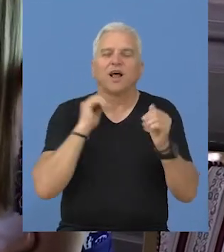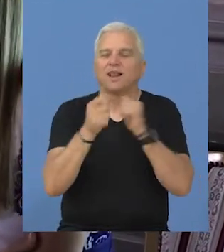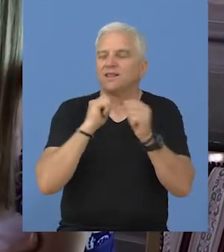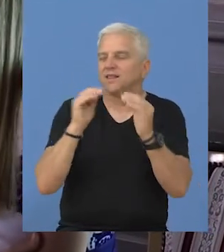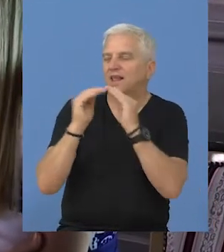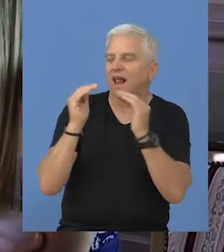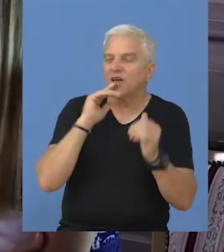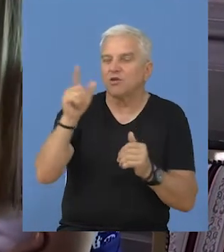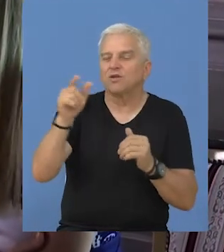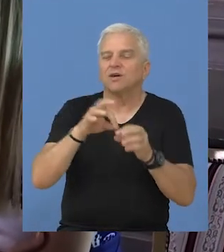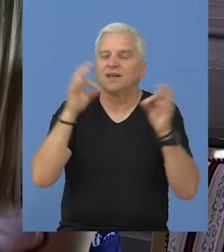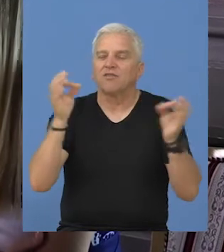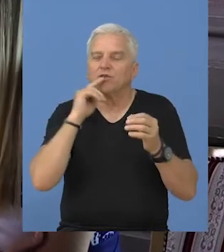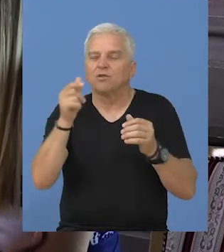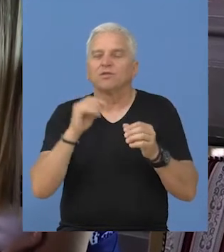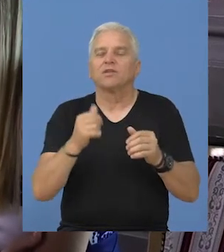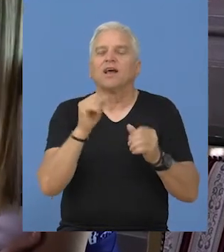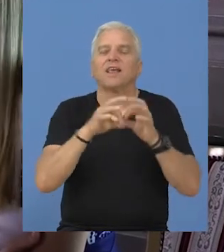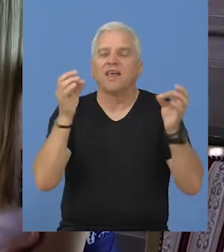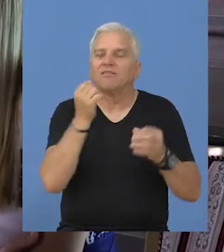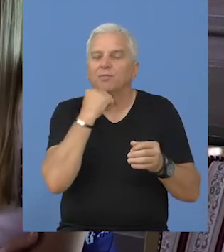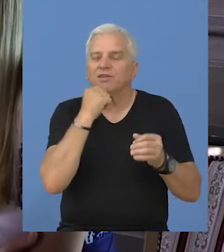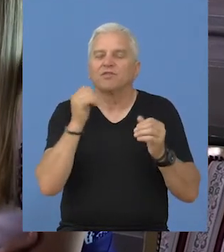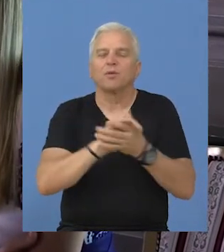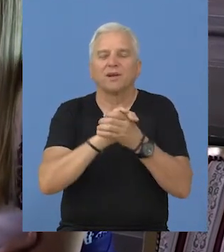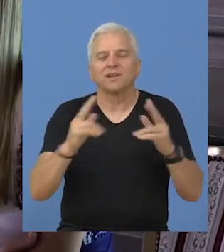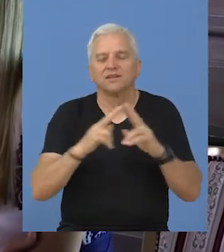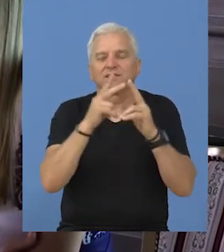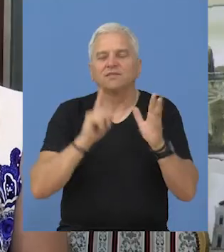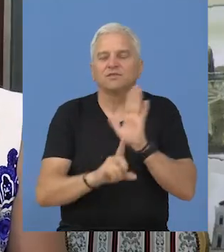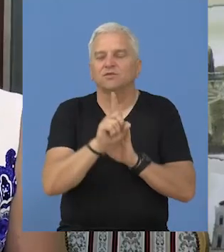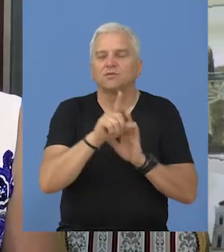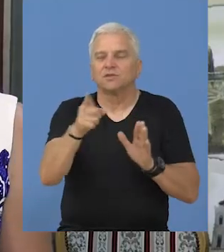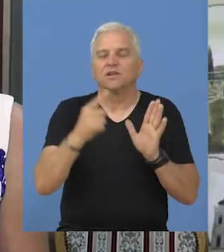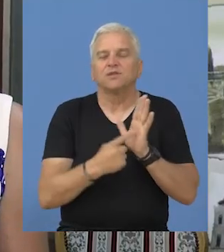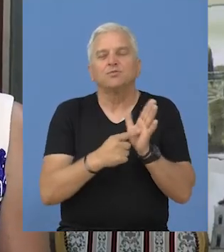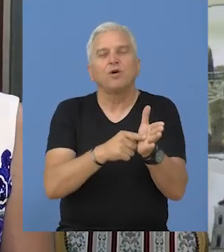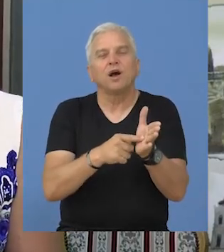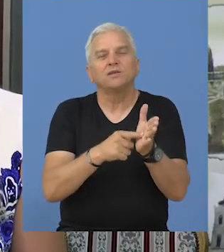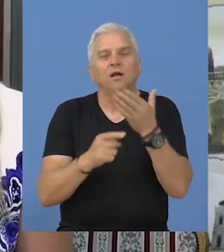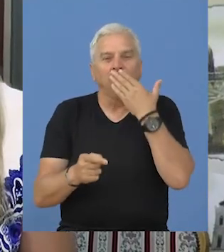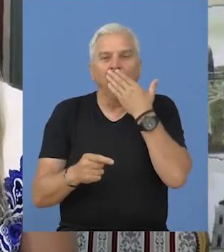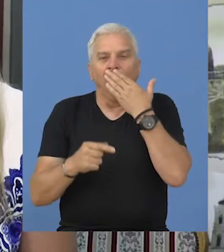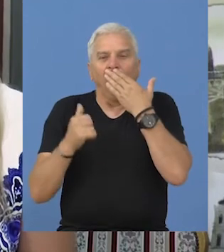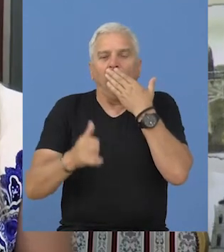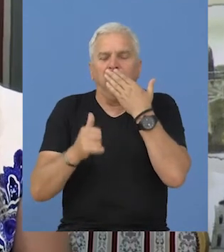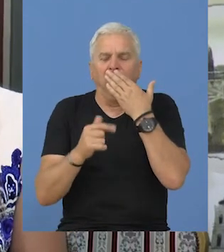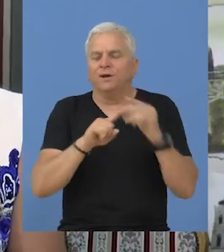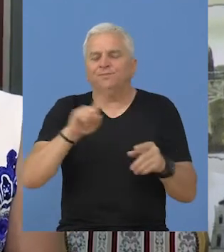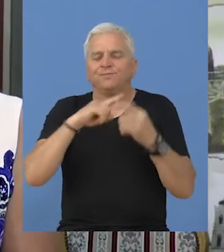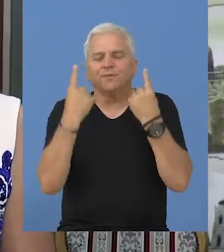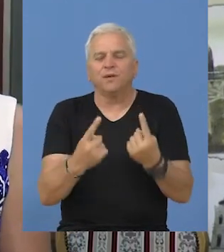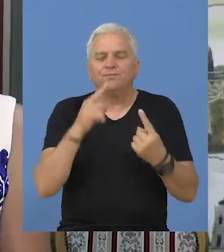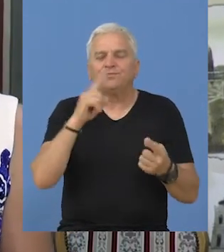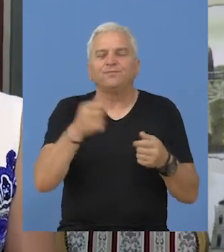dialog sa javnim vlastima kod projekata javno-privatnog partnerstva. Rezultati su pokazali da trenutno